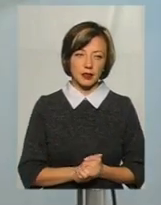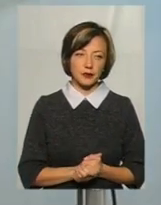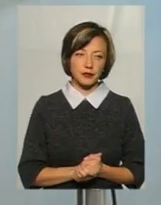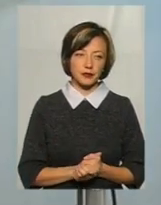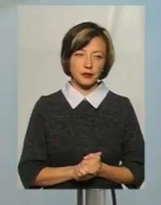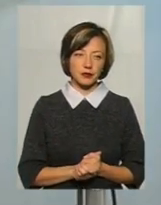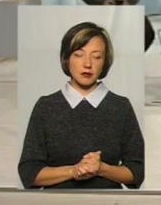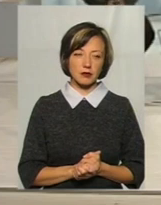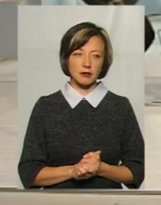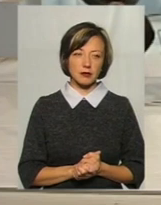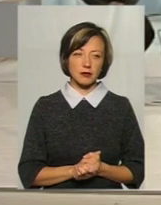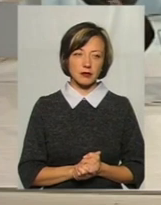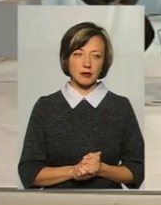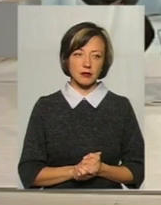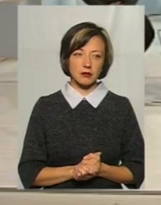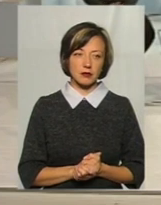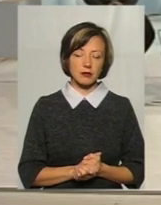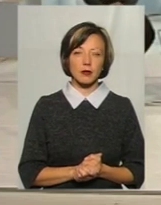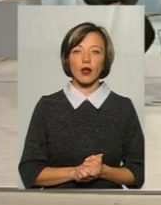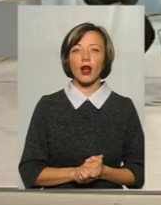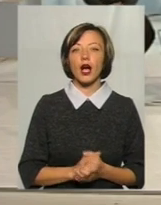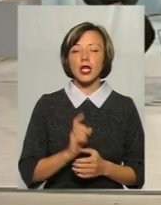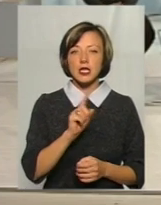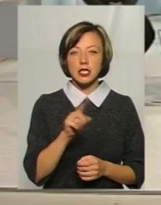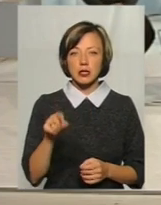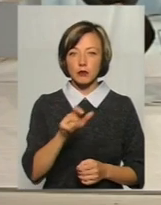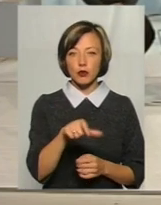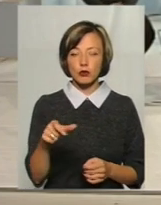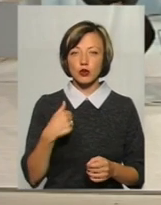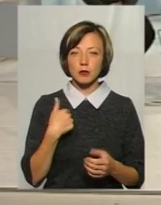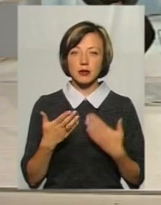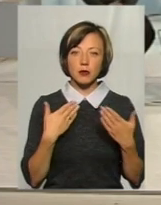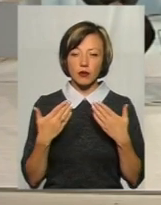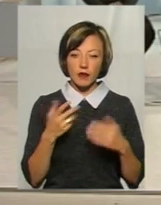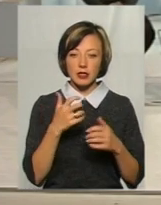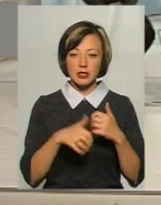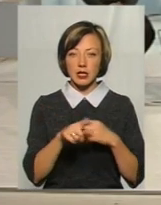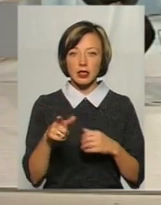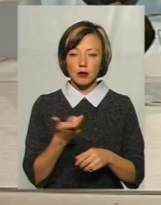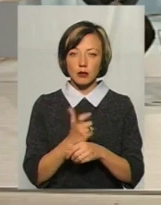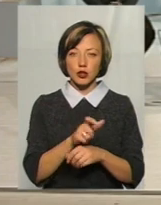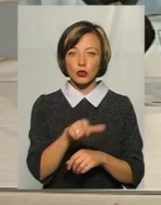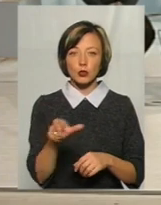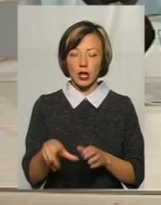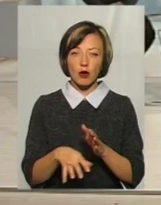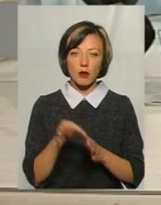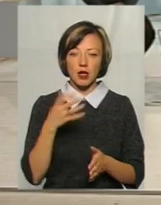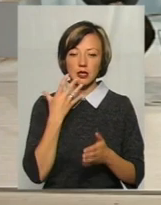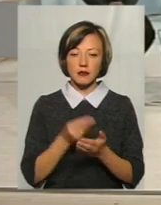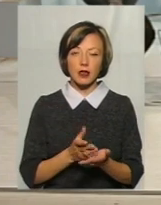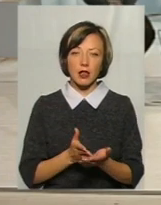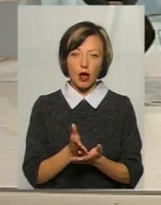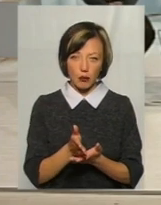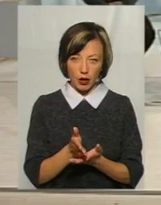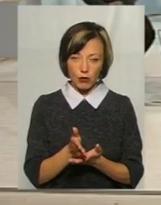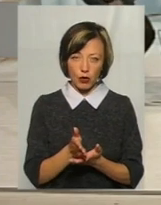З тими людьми, з чим ми спілкувалися, серед них більшість людей вже обрали свій напрямок